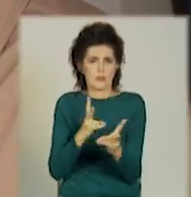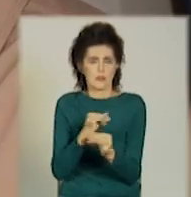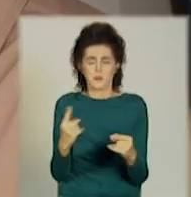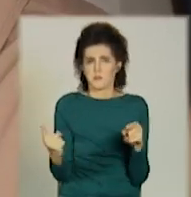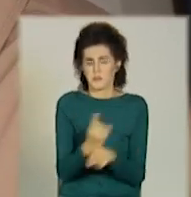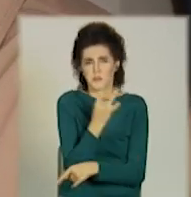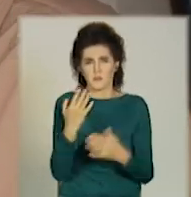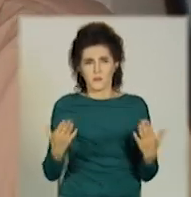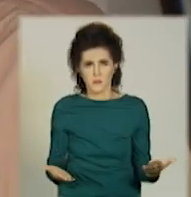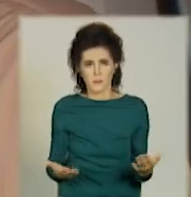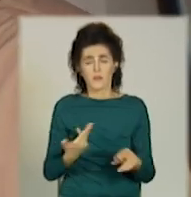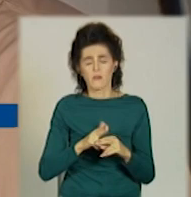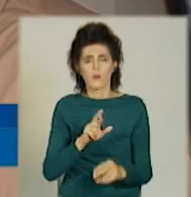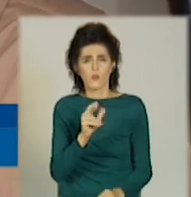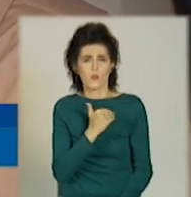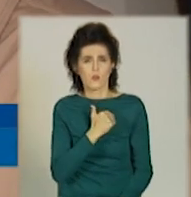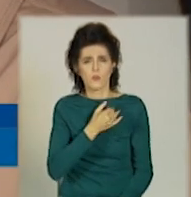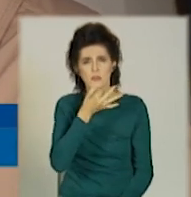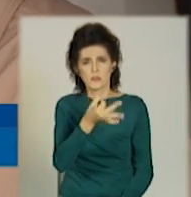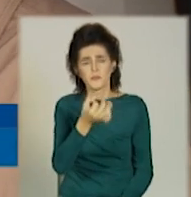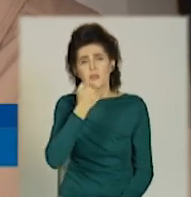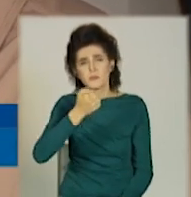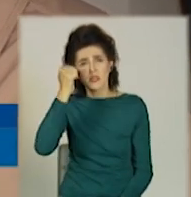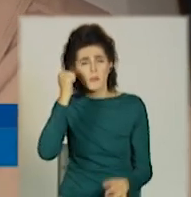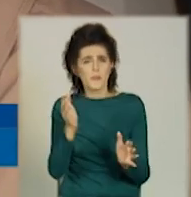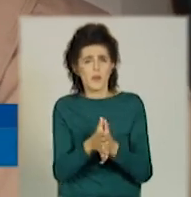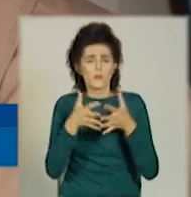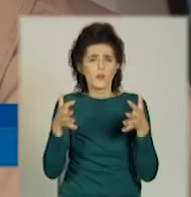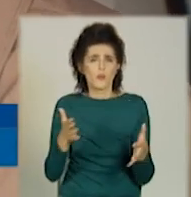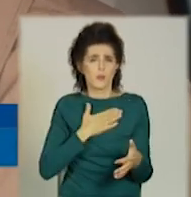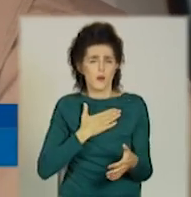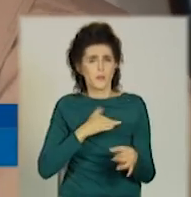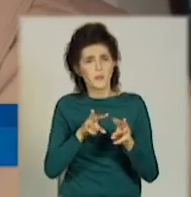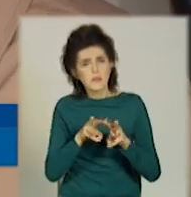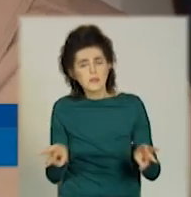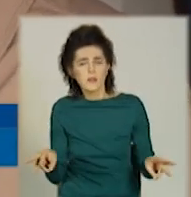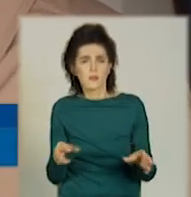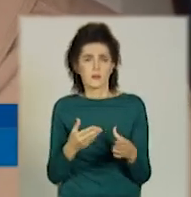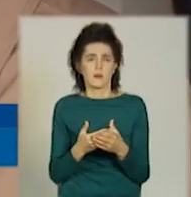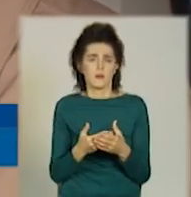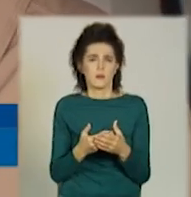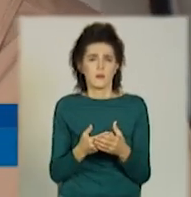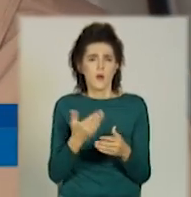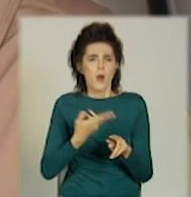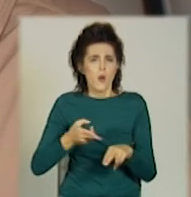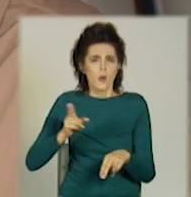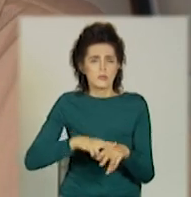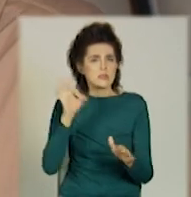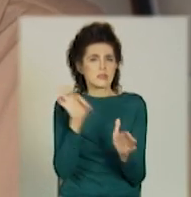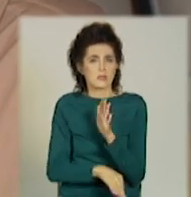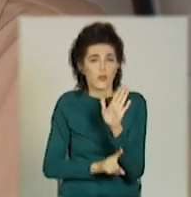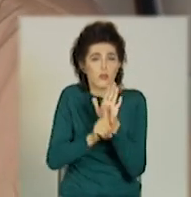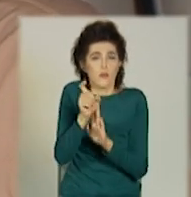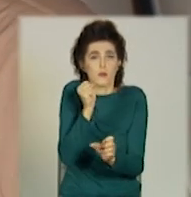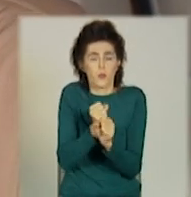Я хочу, звичайно, подякувати в першу чергу і нашому президенту, який в перші дні своєї